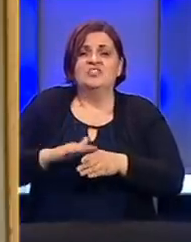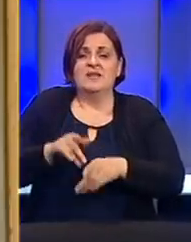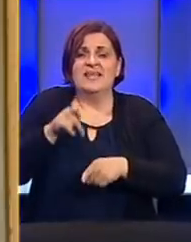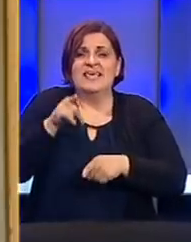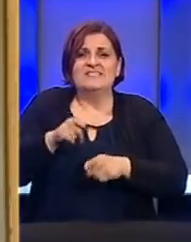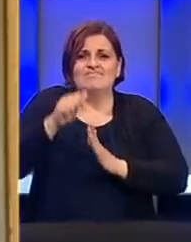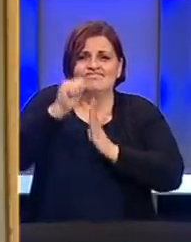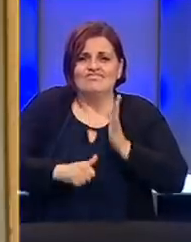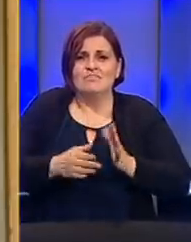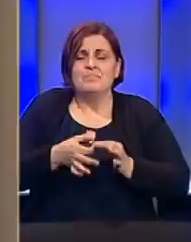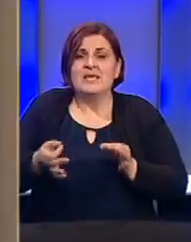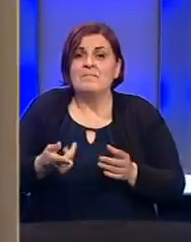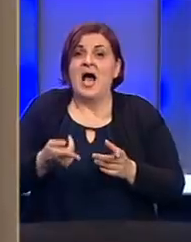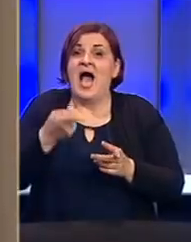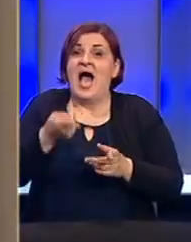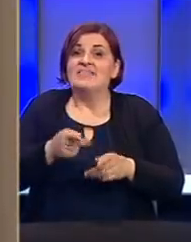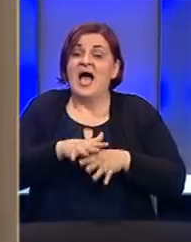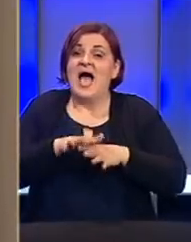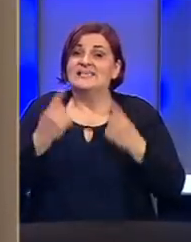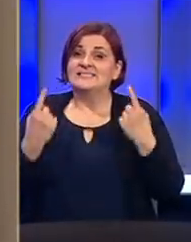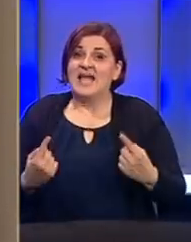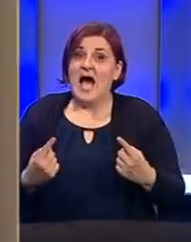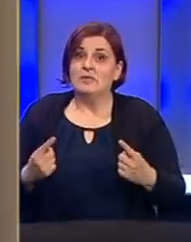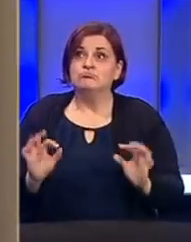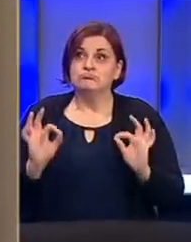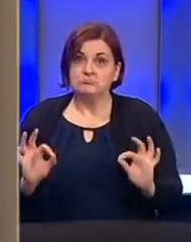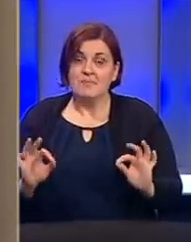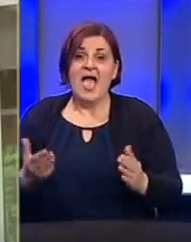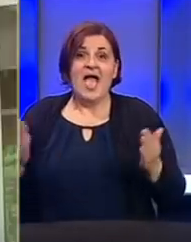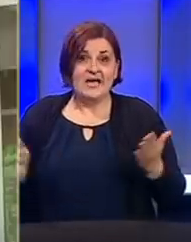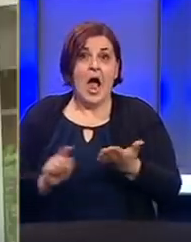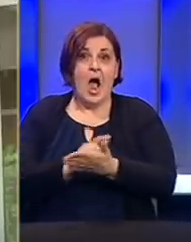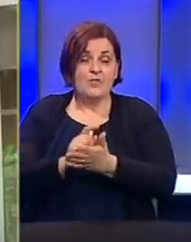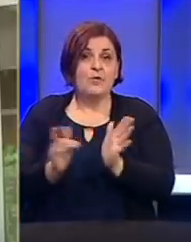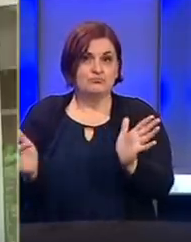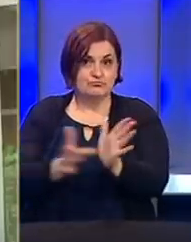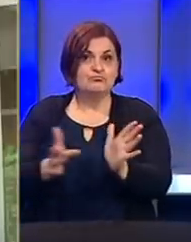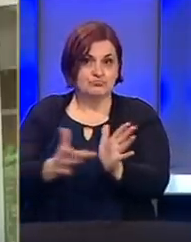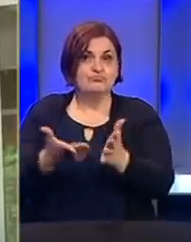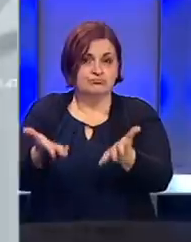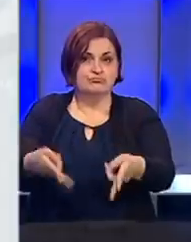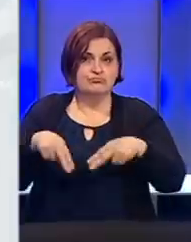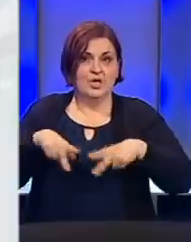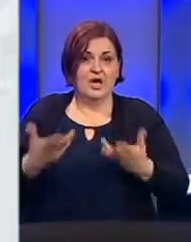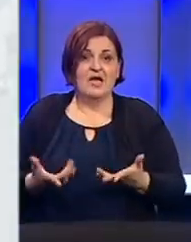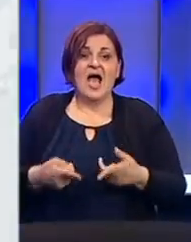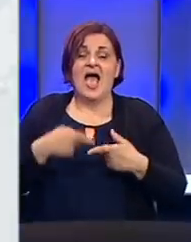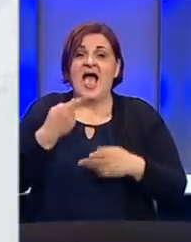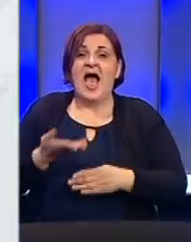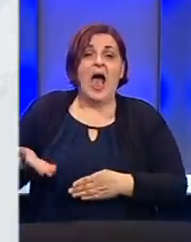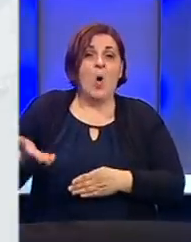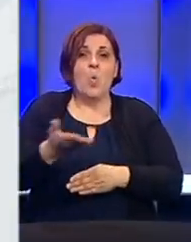ovakvim restrikcijama budući da se epidemiološko stanje stabiliziralo te kako je vrijeme za normaliziranje života. Držim kako